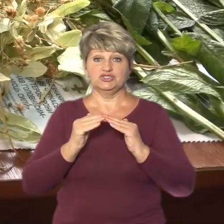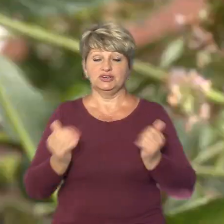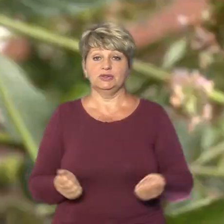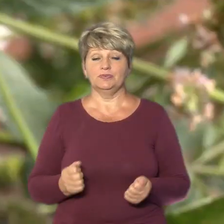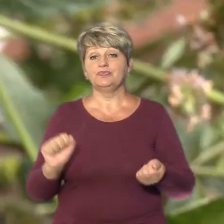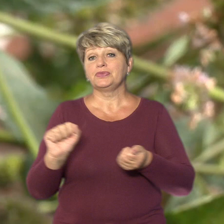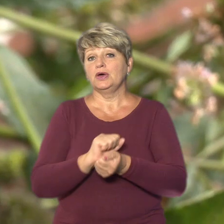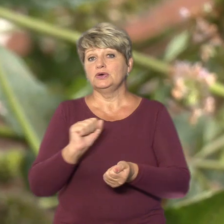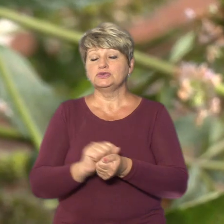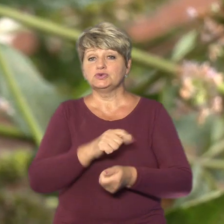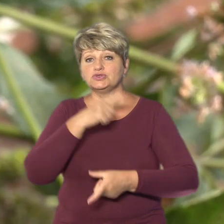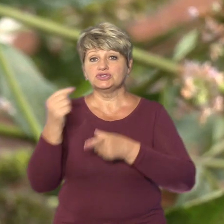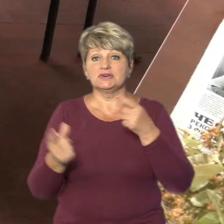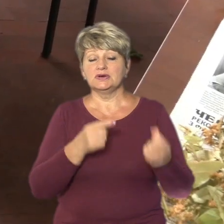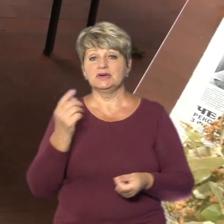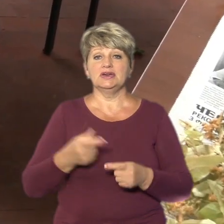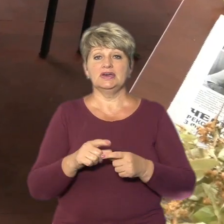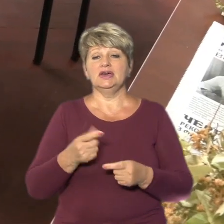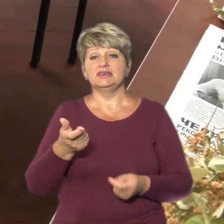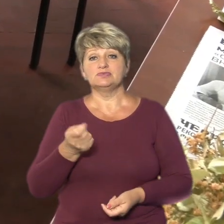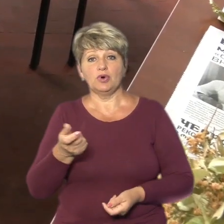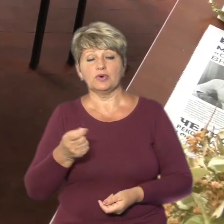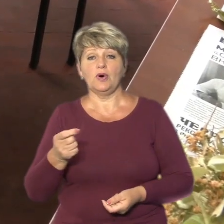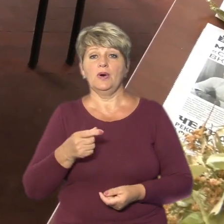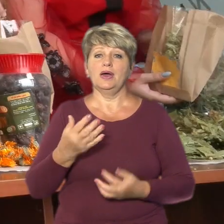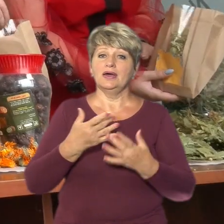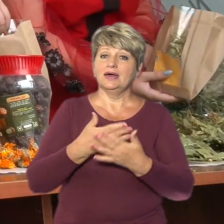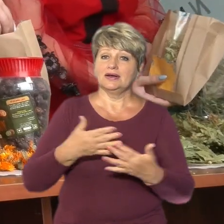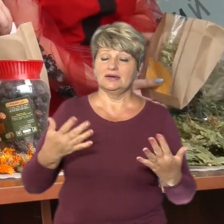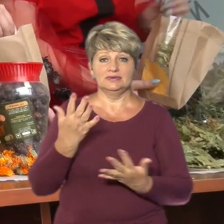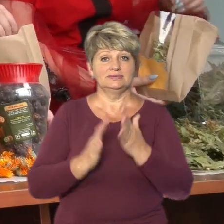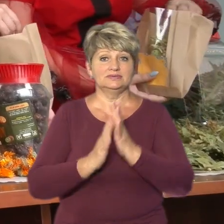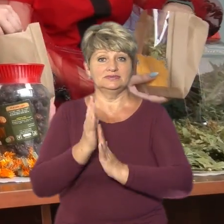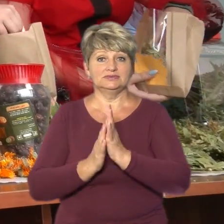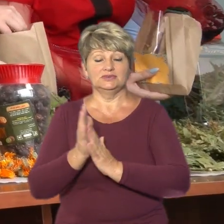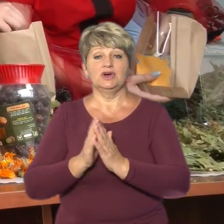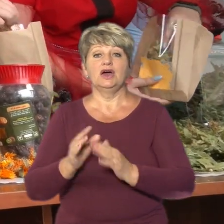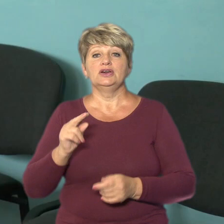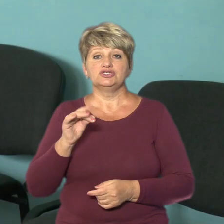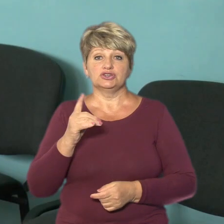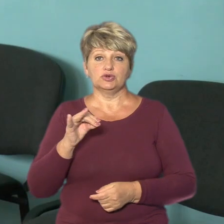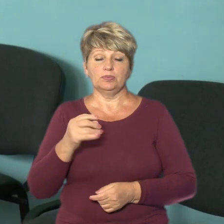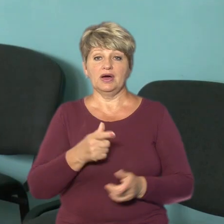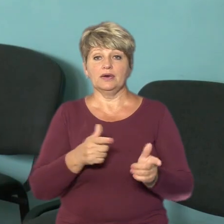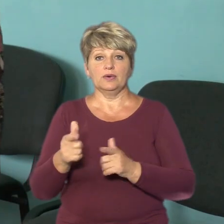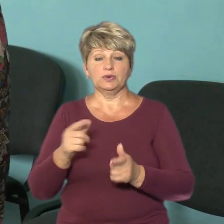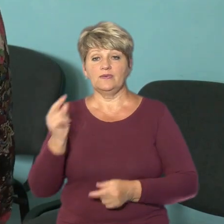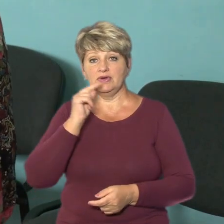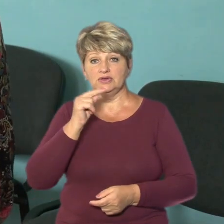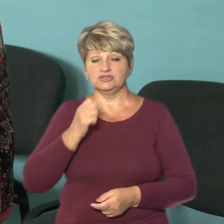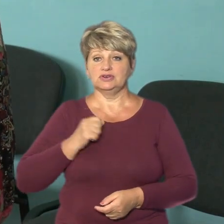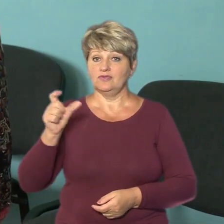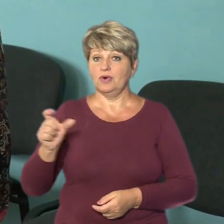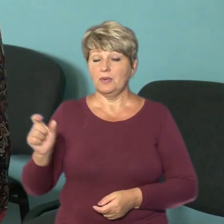Сушать листя смородини, м'яти та різнотрав'я. У Чорнобаї місцеві готують чаї військовим. Не тільки сама, а і